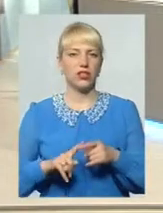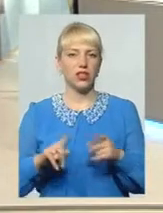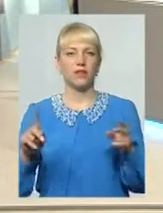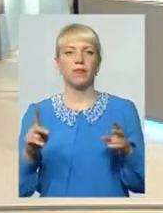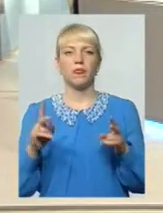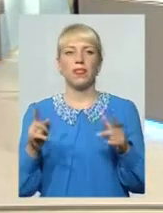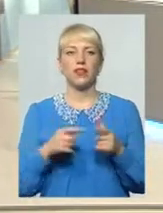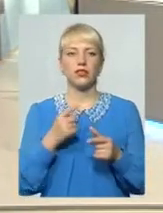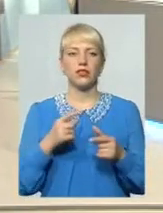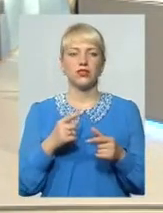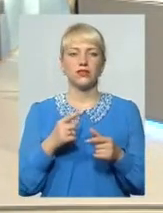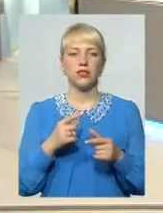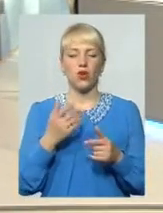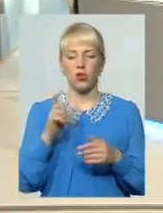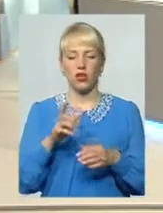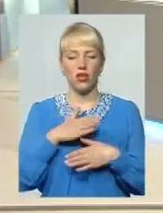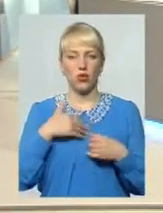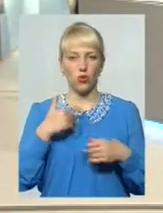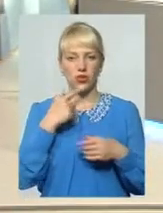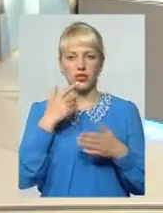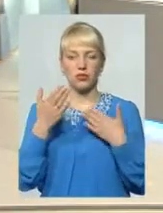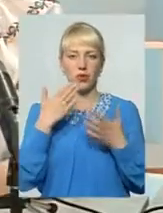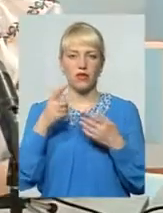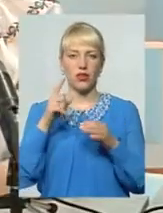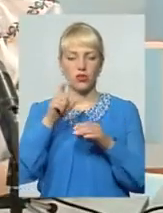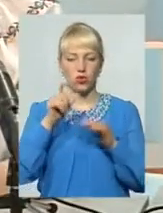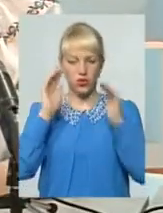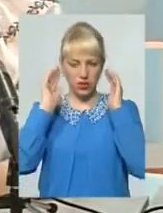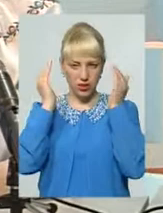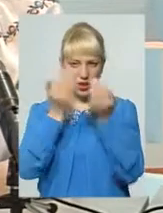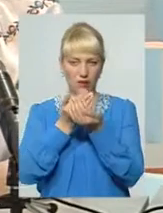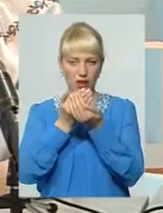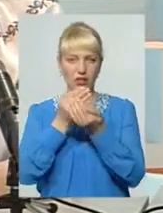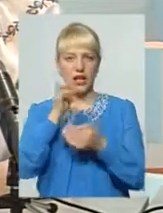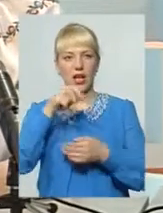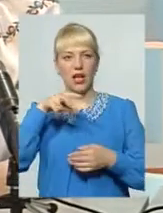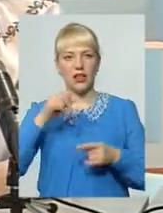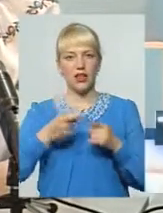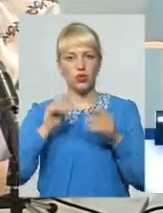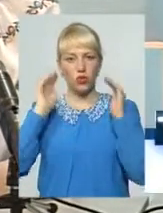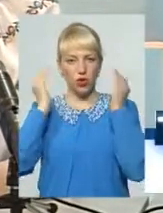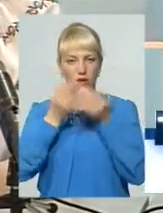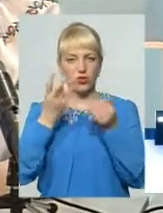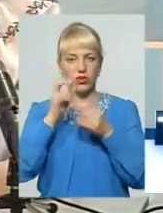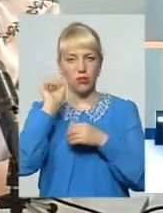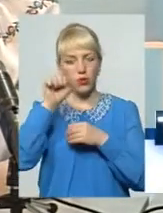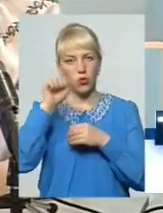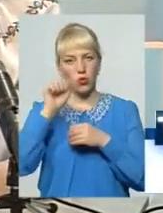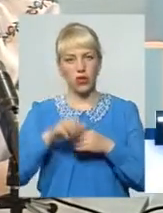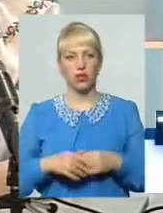часу вона не хоче з ким спілкуватися Вона закривається в своїй ракушці Але в цю ракушку треба стукати